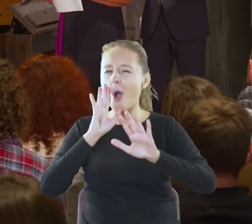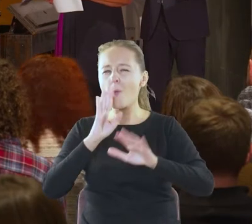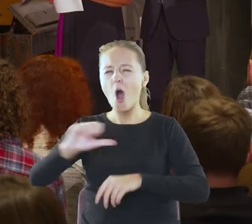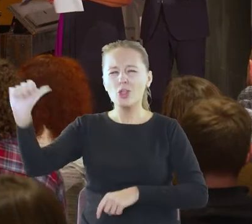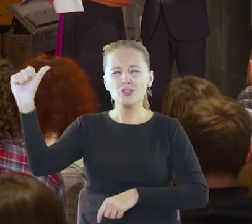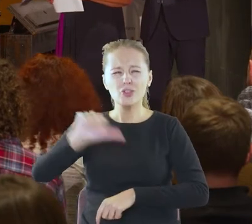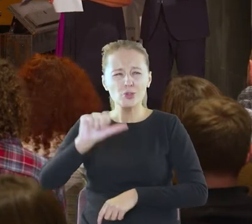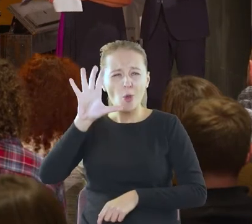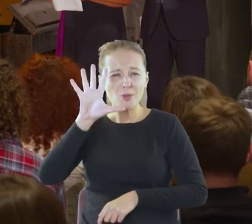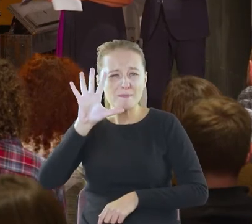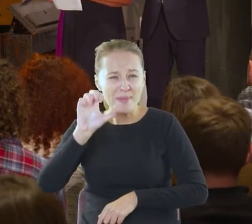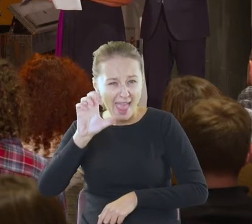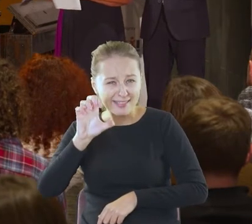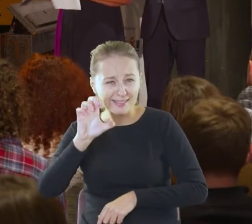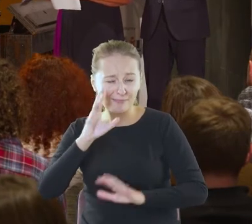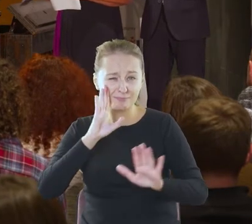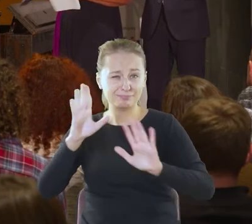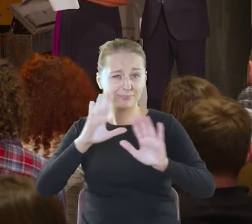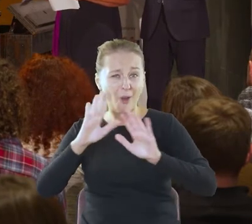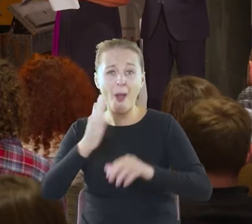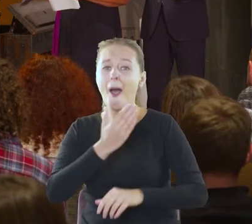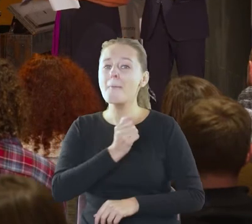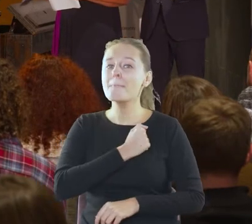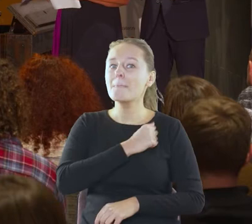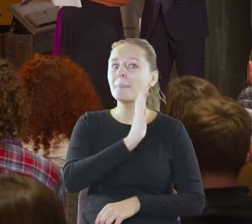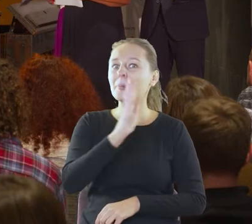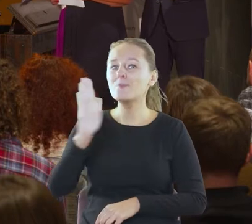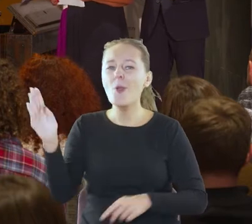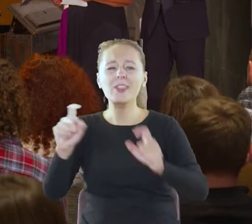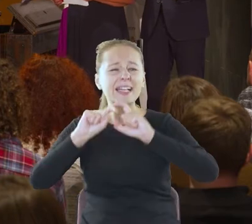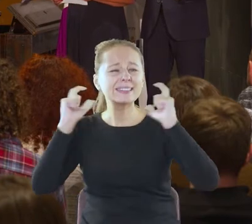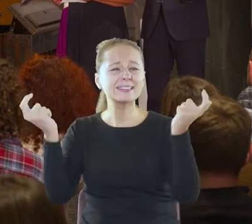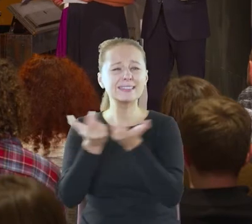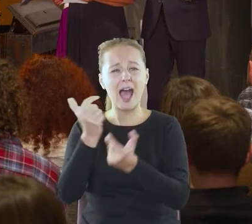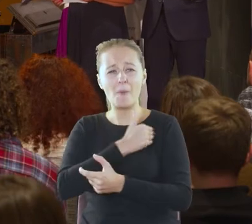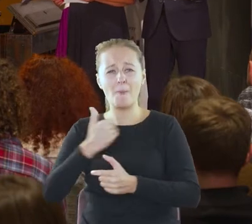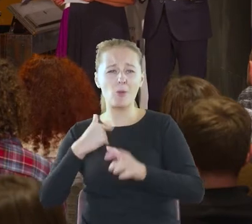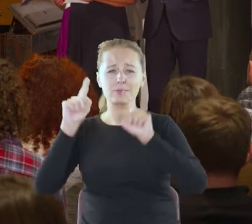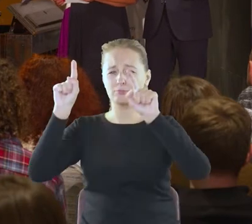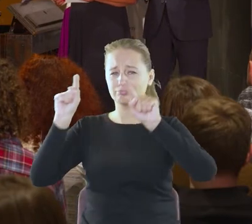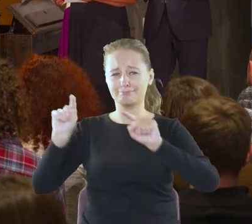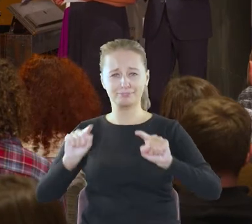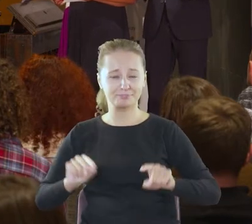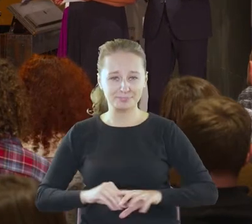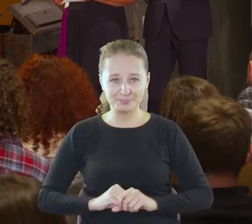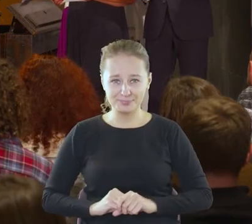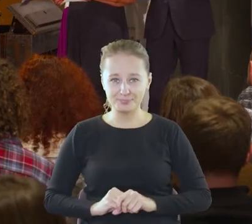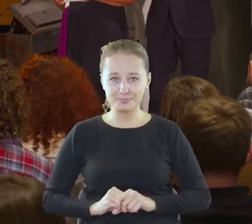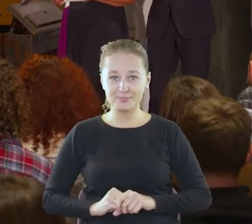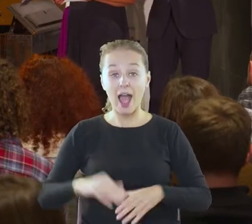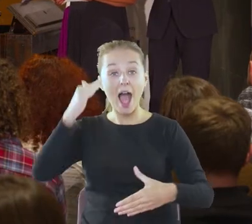bibliotekami z całej Polski. Noc